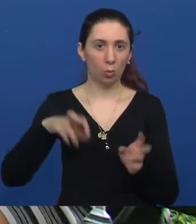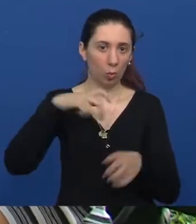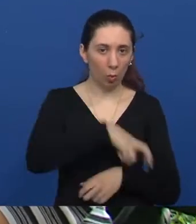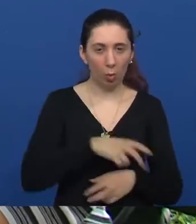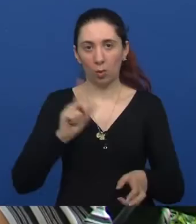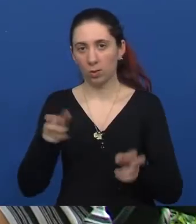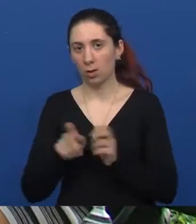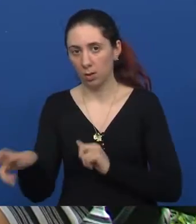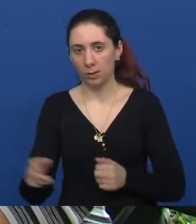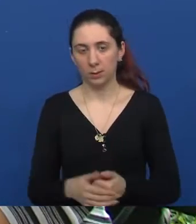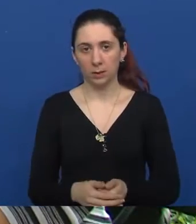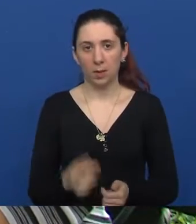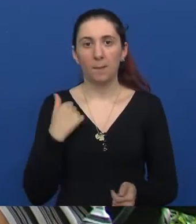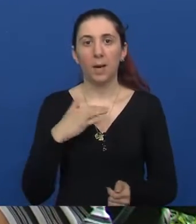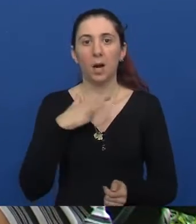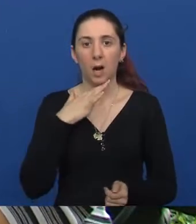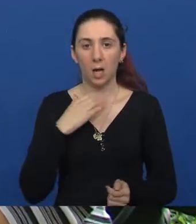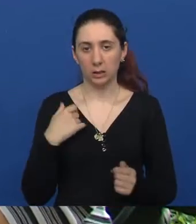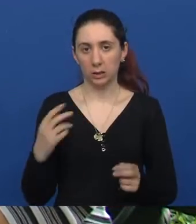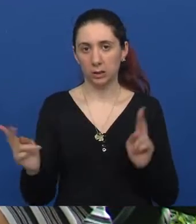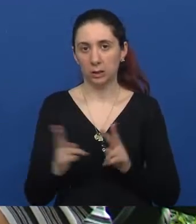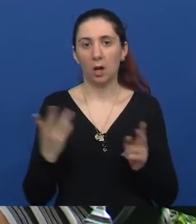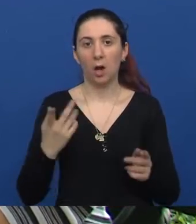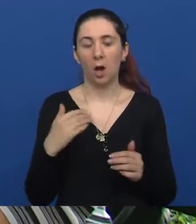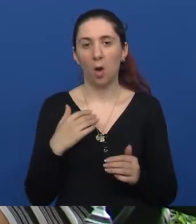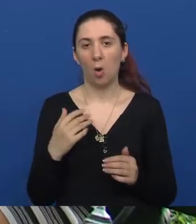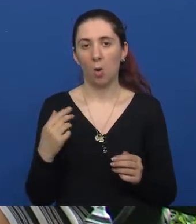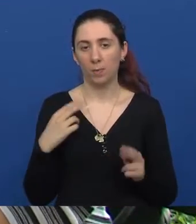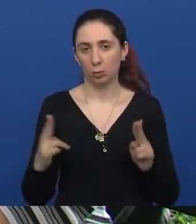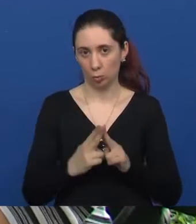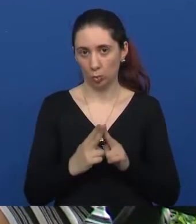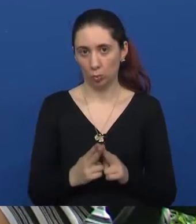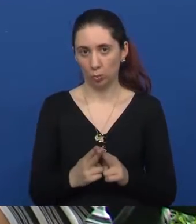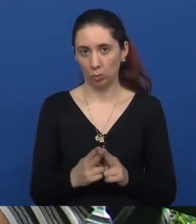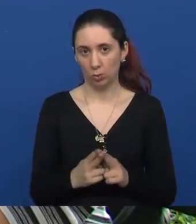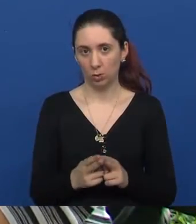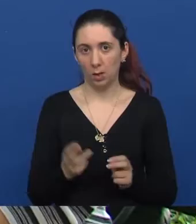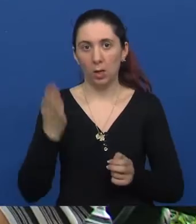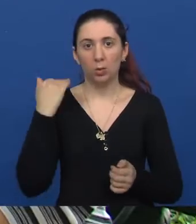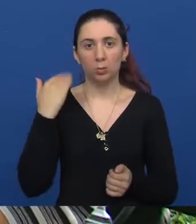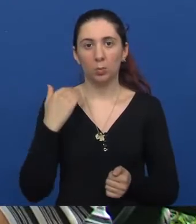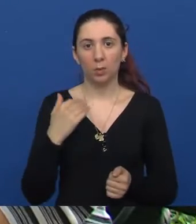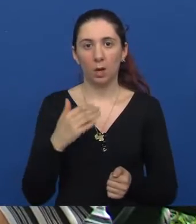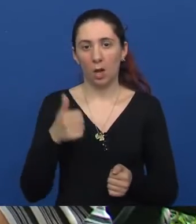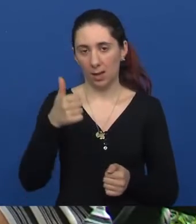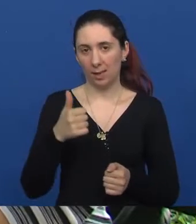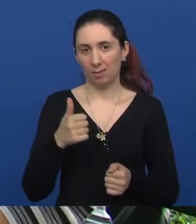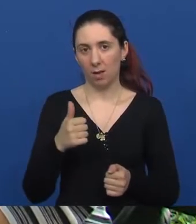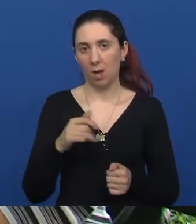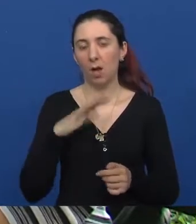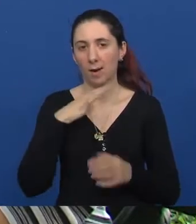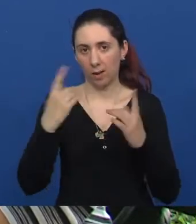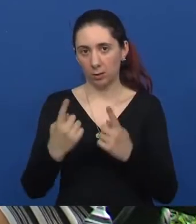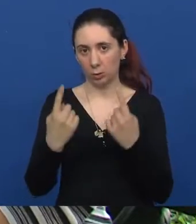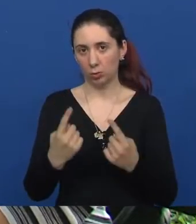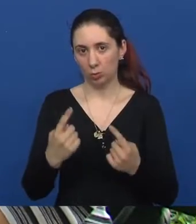to izgledalo? Pa evo, meni je razrednica izašla u susred, pa smo većinu toga imali u jednoj učionici.